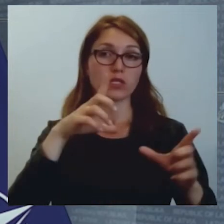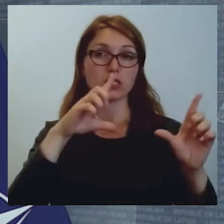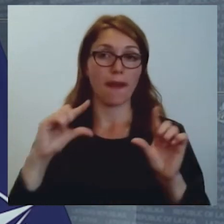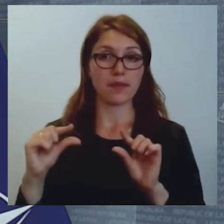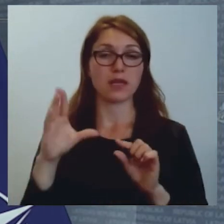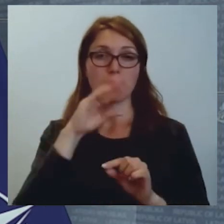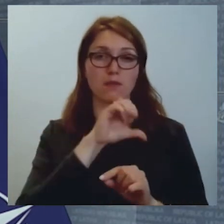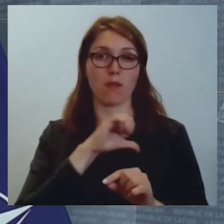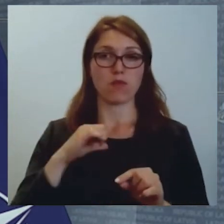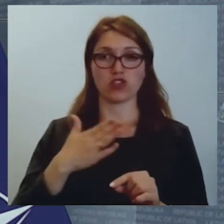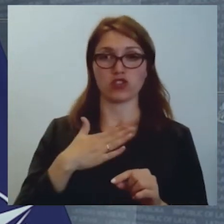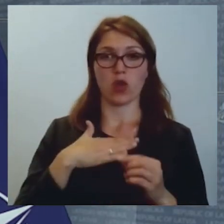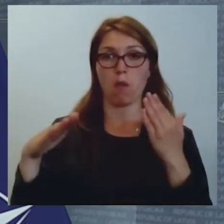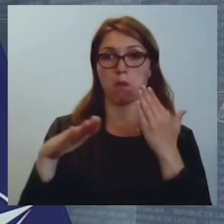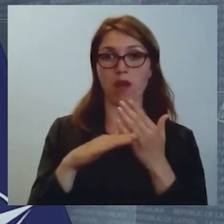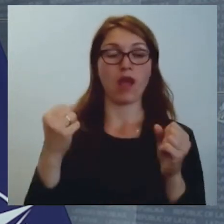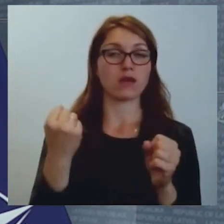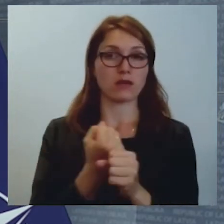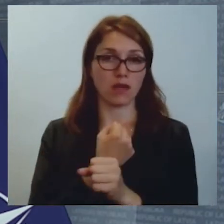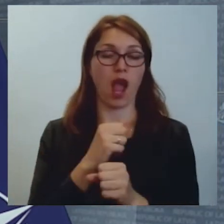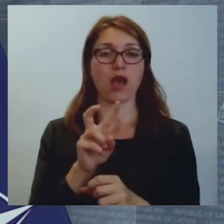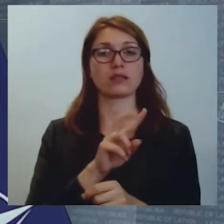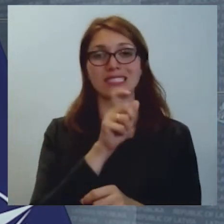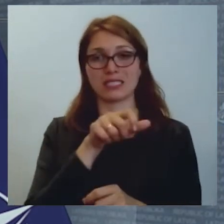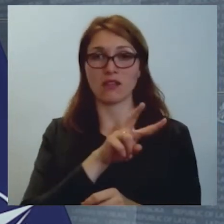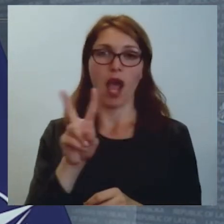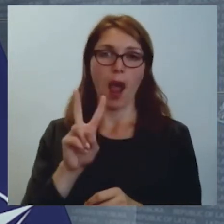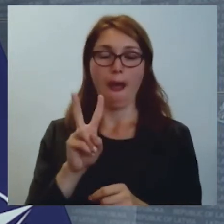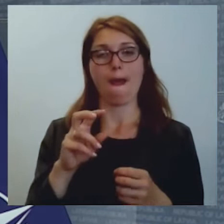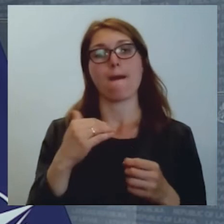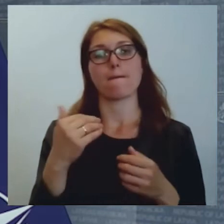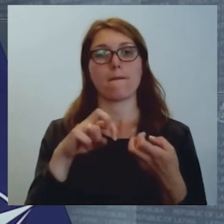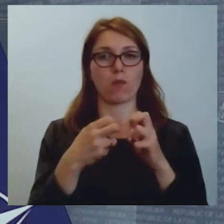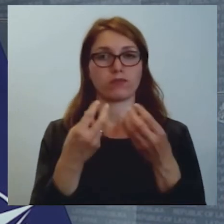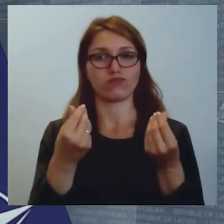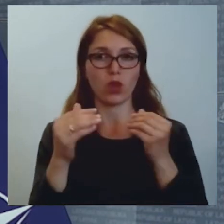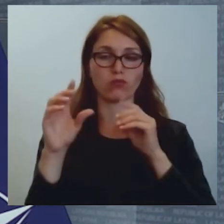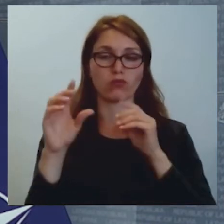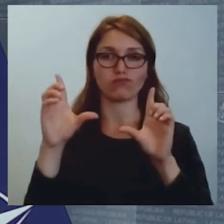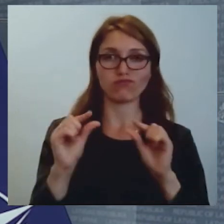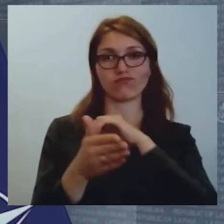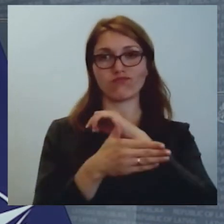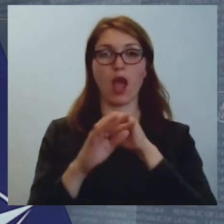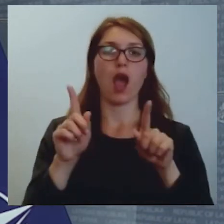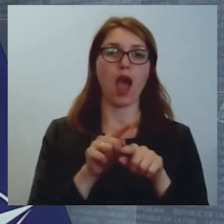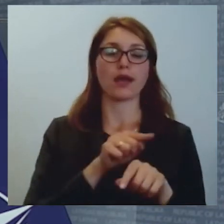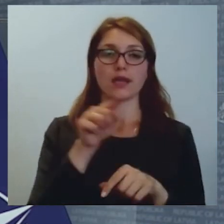iespēju palīdzēt gan sociāli neaizsargātiem cilvēkiem, gan arī tiem cilvēkiem, kuriem